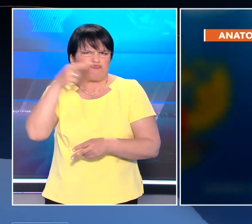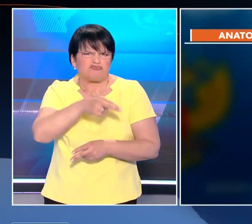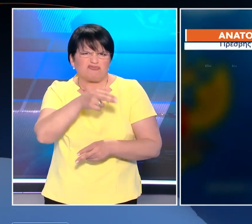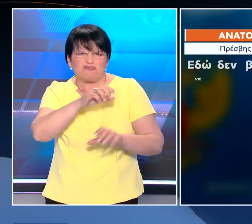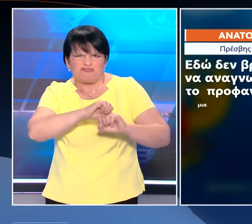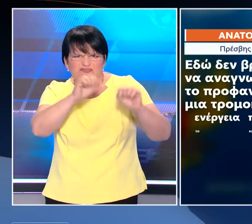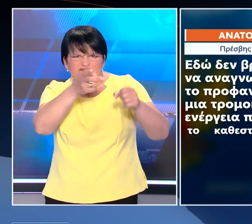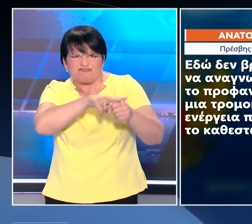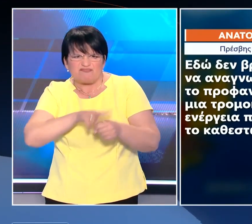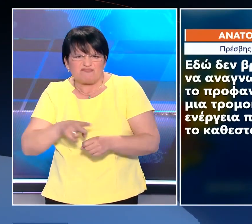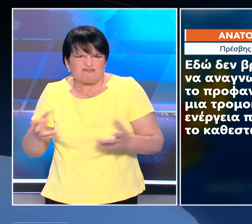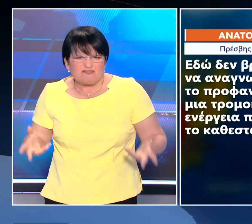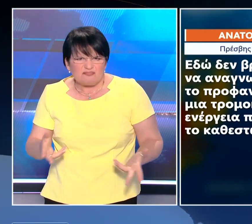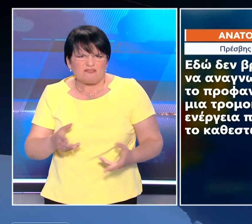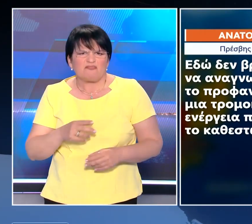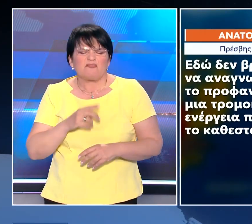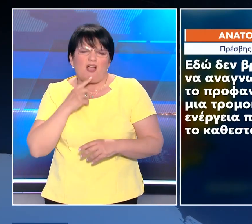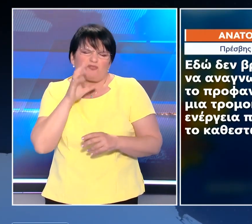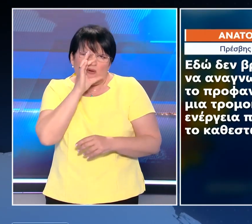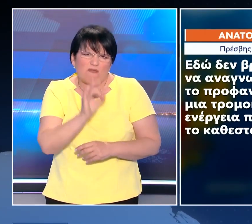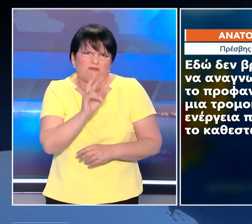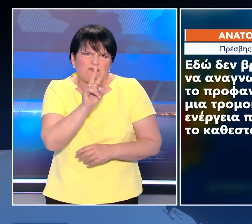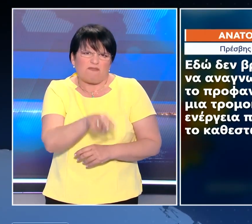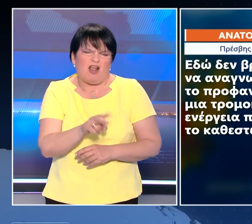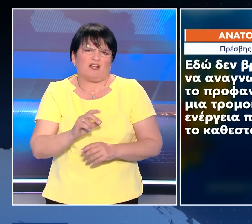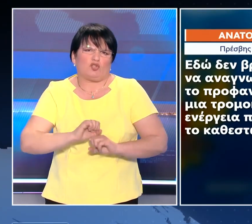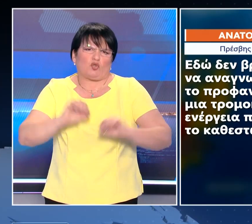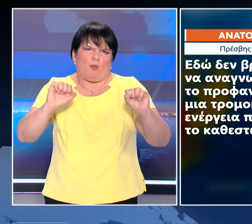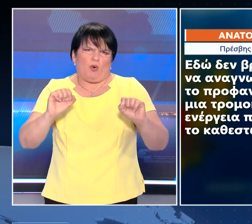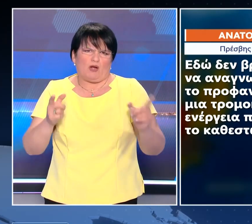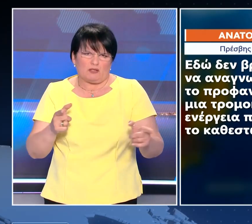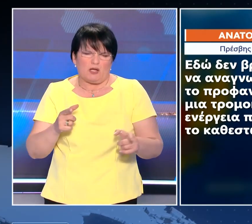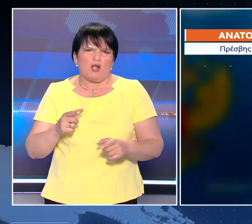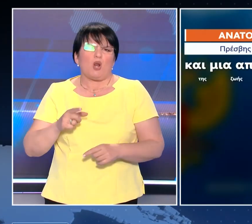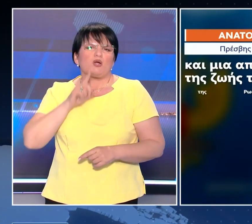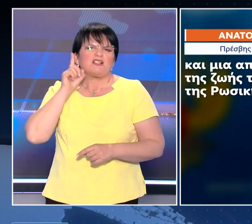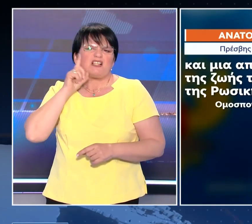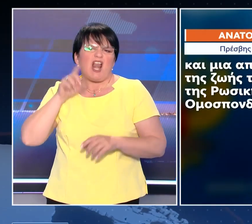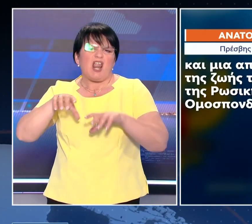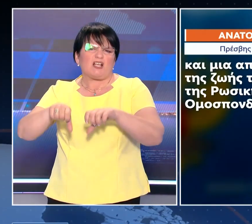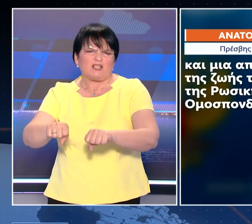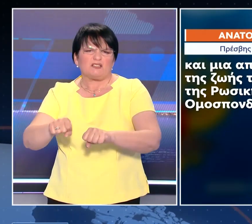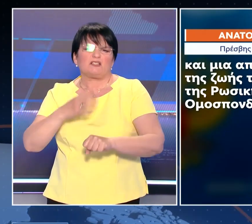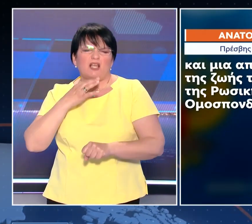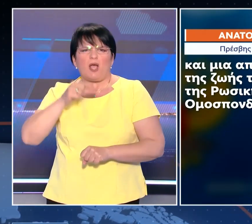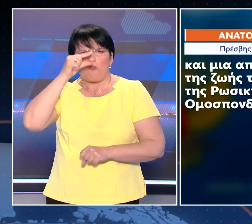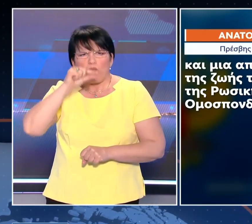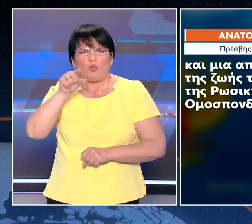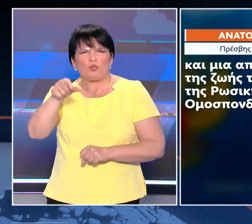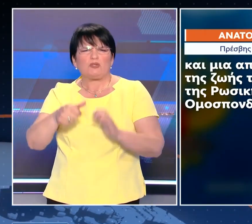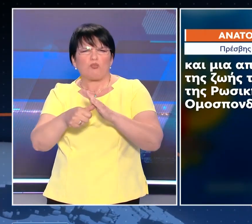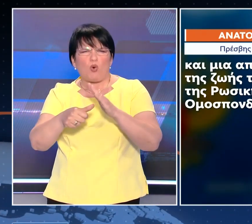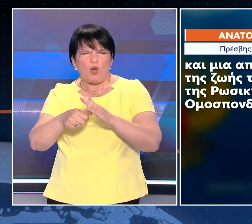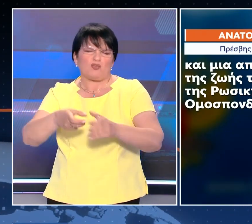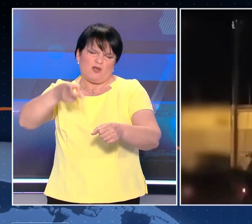Εδώ δεν βρήκαν δυνατόν να αναγνωρίσουν το προφανές μια τρομοκρατική ενέργεια που σχεδίαζε το καθεστώς Ζελένσκι και μια αποπείρα κατά της ζωής του Προέδρου της